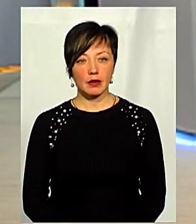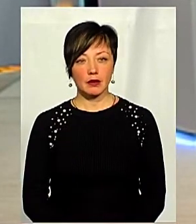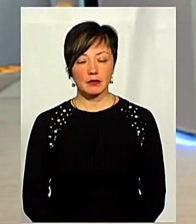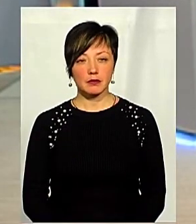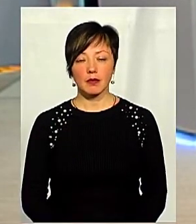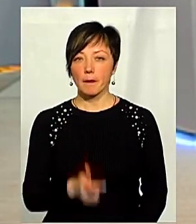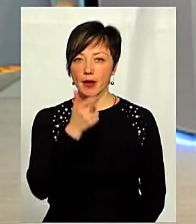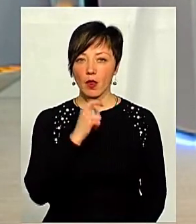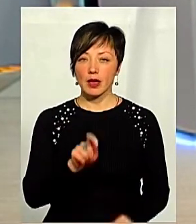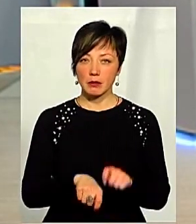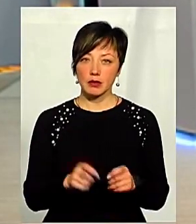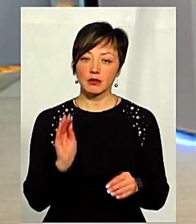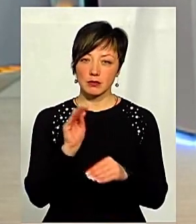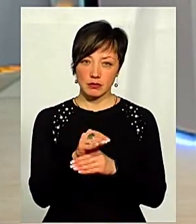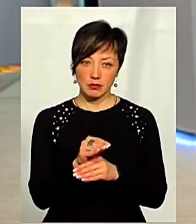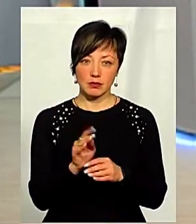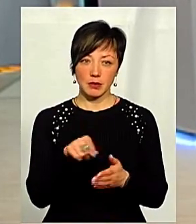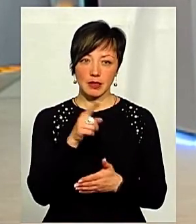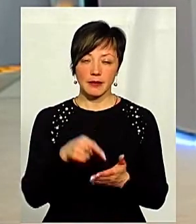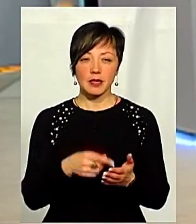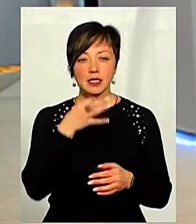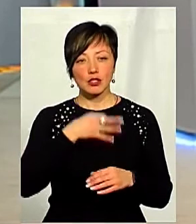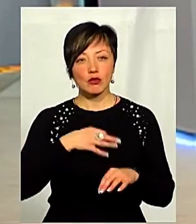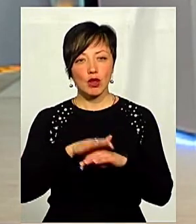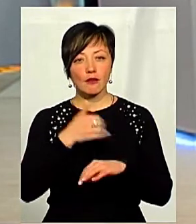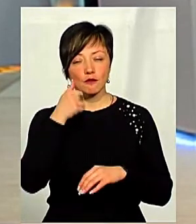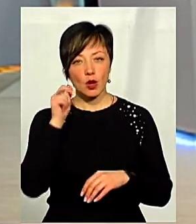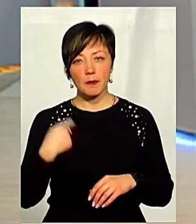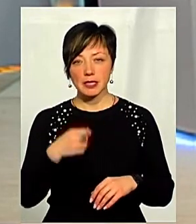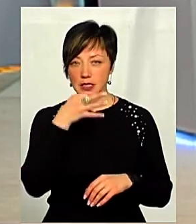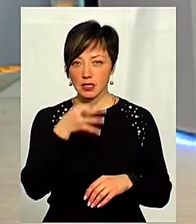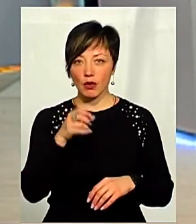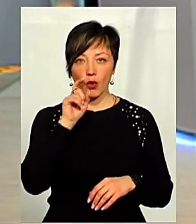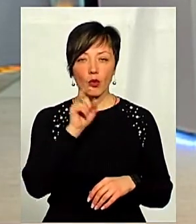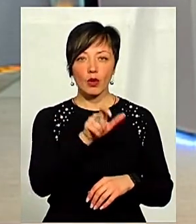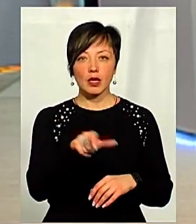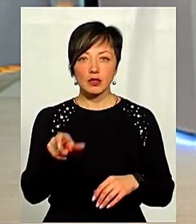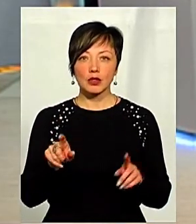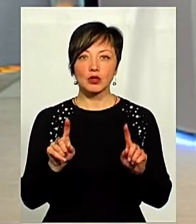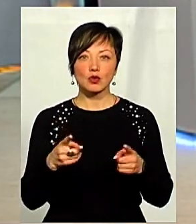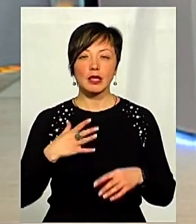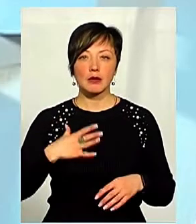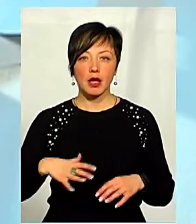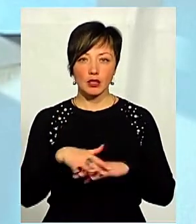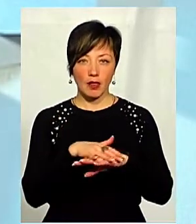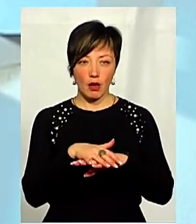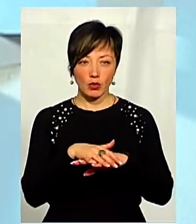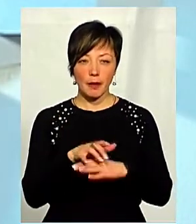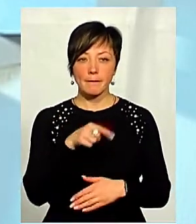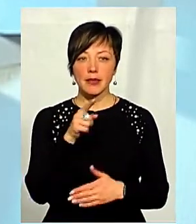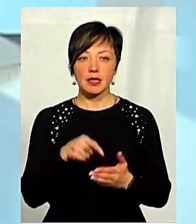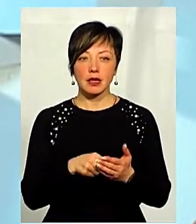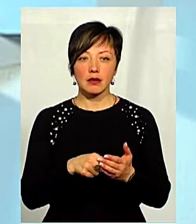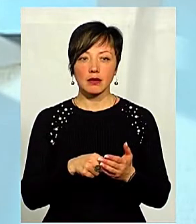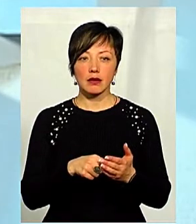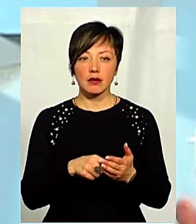Панове експерти, якщо маєте бажання, долучайтеся. Вчора президент сказав, що українці – дуже нетерплячий народ. Ми таке питання, про